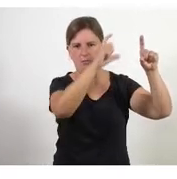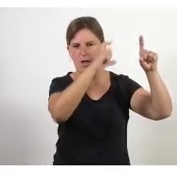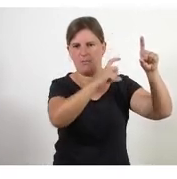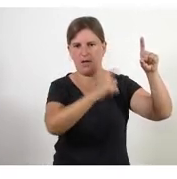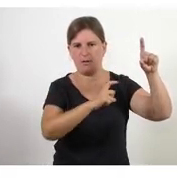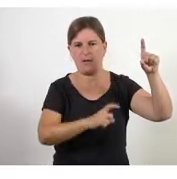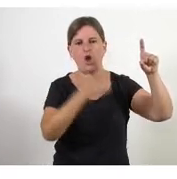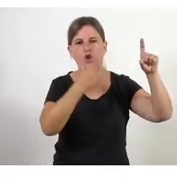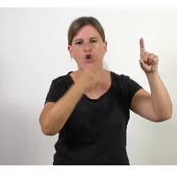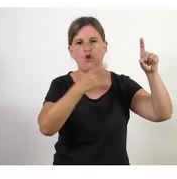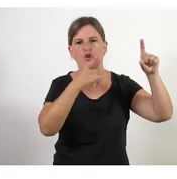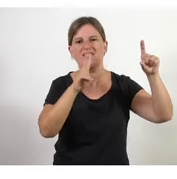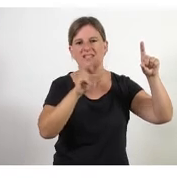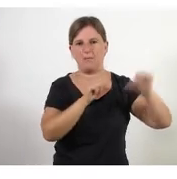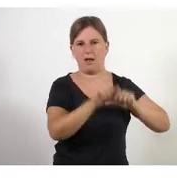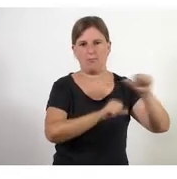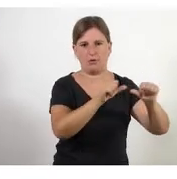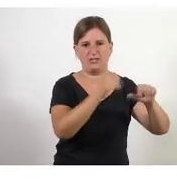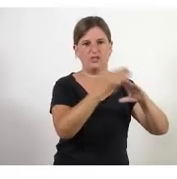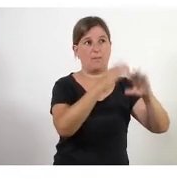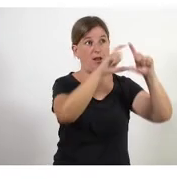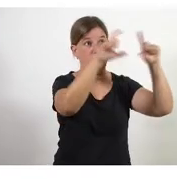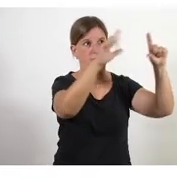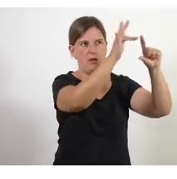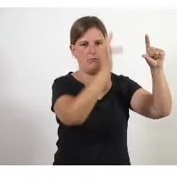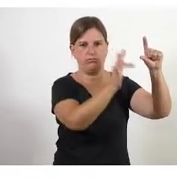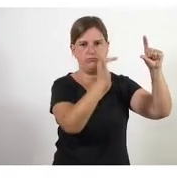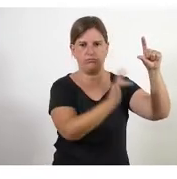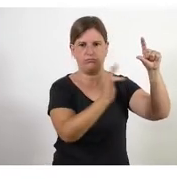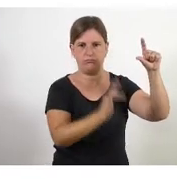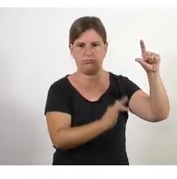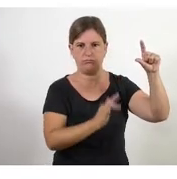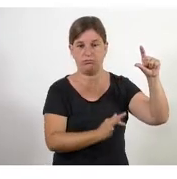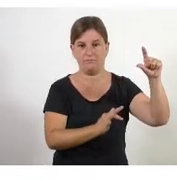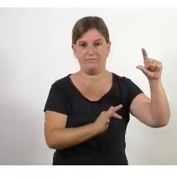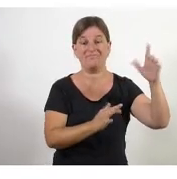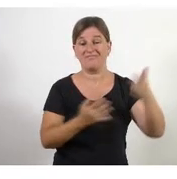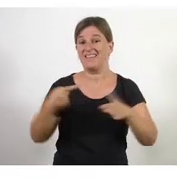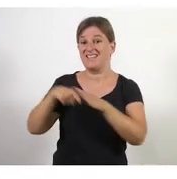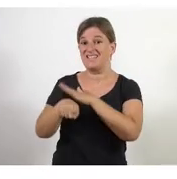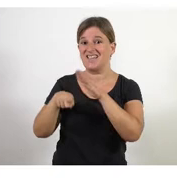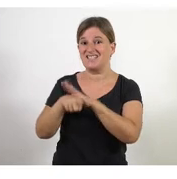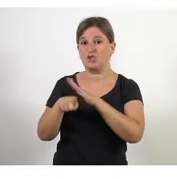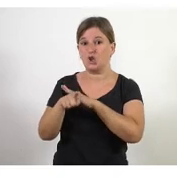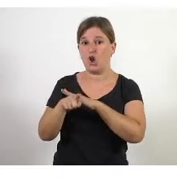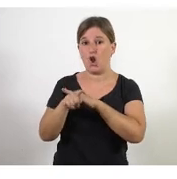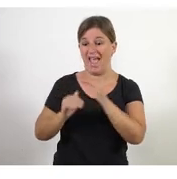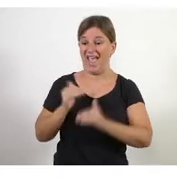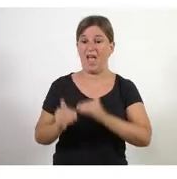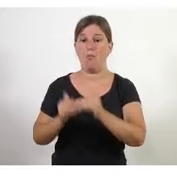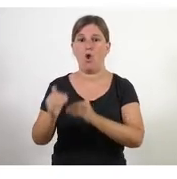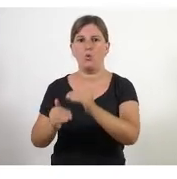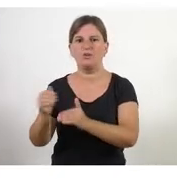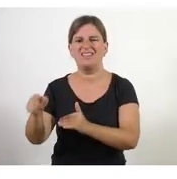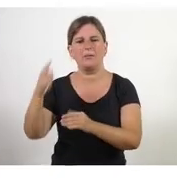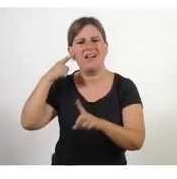processos i tot això es fa de forma seqüència la gestió evolutiva és una gestió evolutiva on